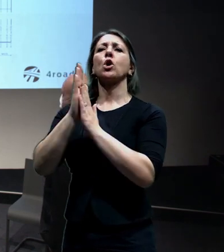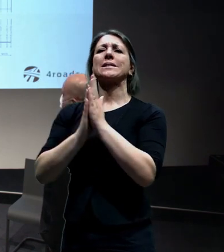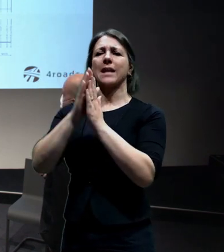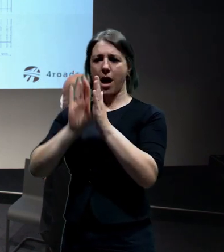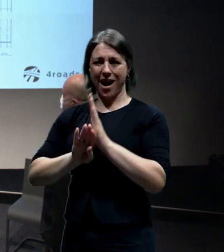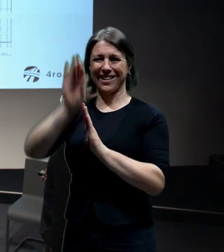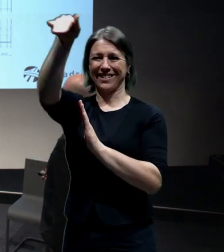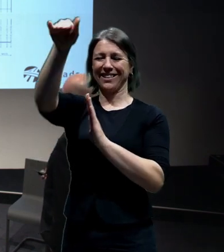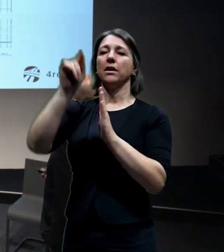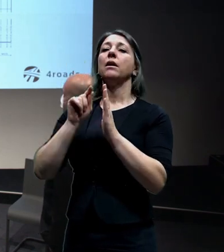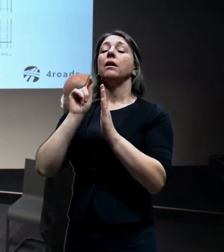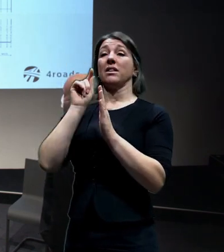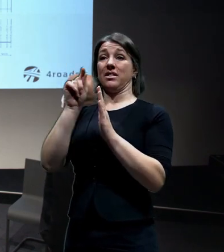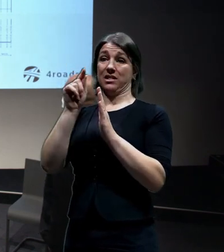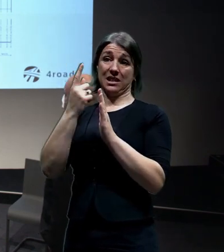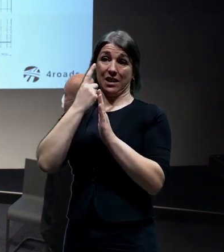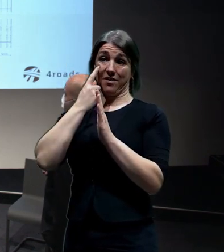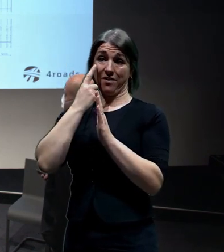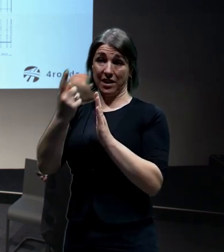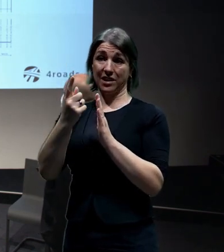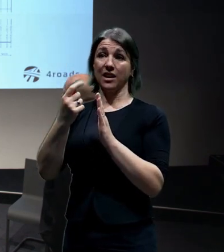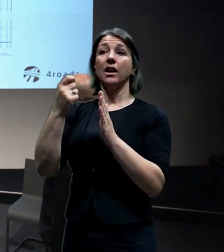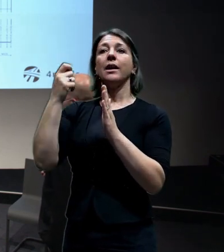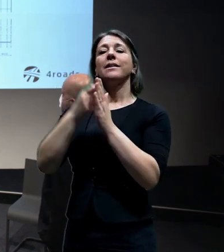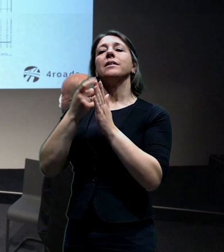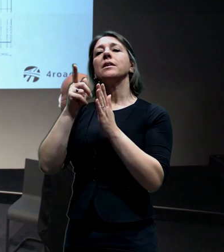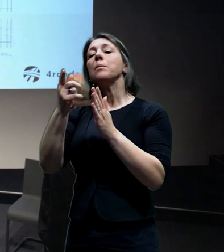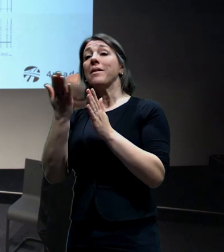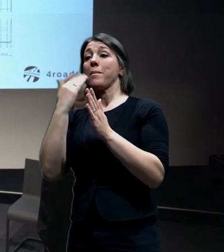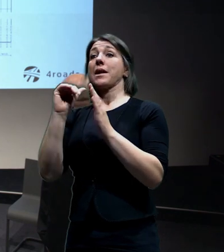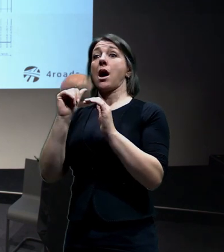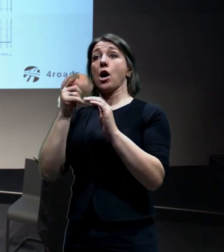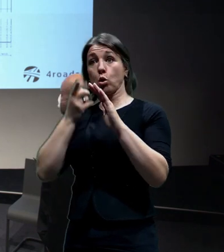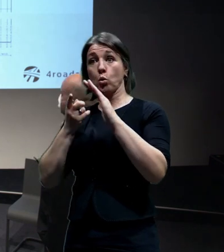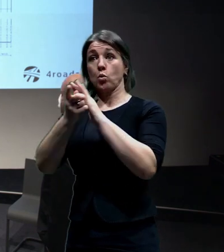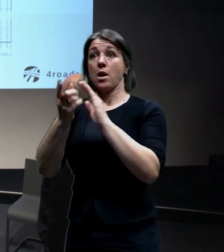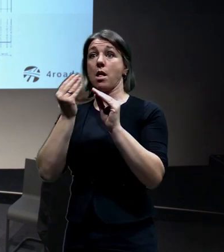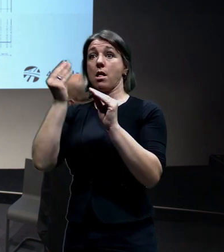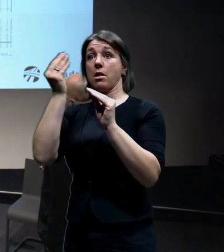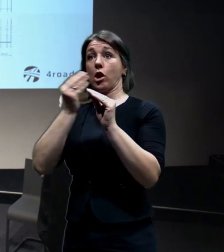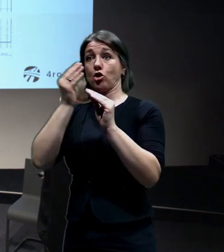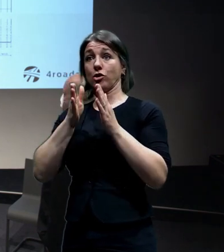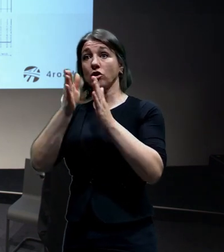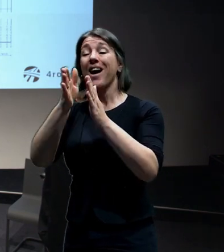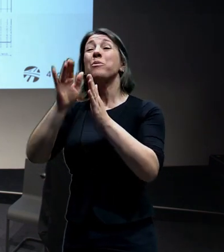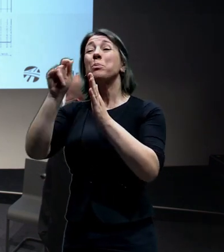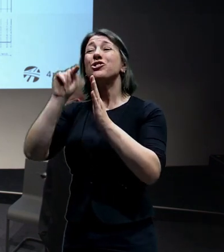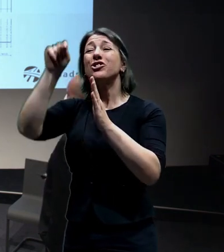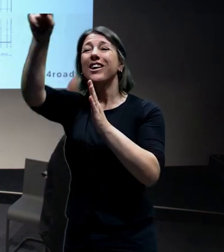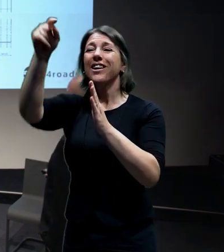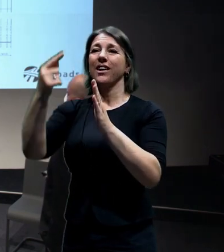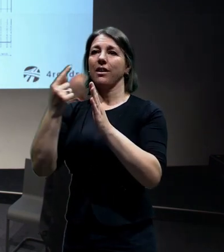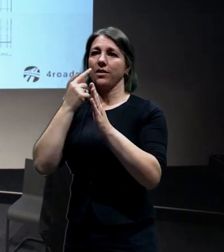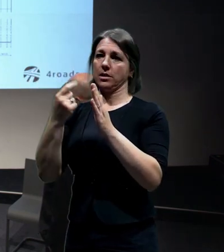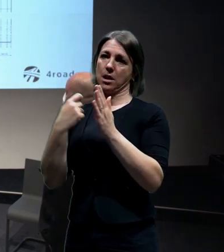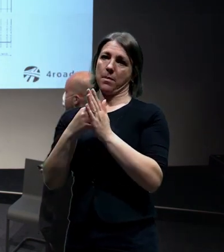Vidíte, že toto je teda nejvěléta tunelové ulice v Holešovičkách a všechny tyhle obdelníky, které tu vidíte, jsou další prostě